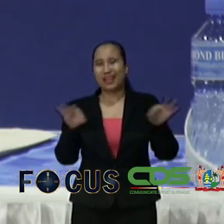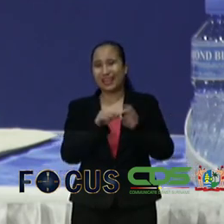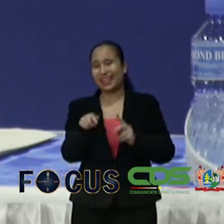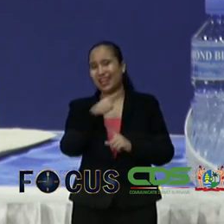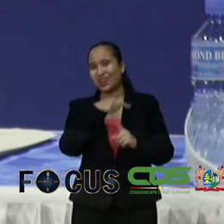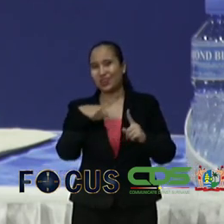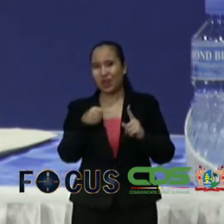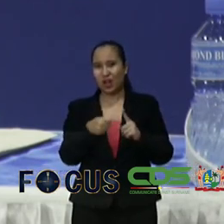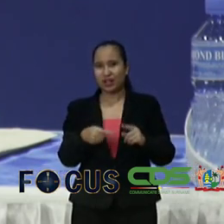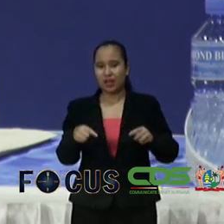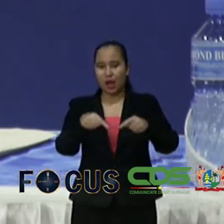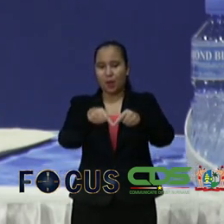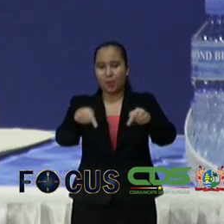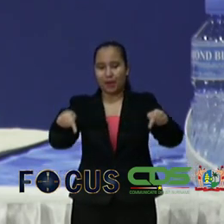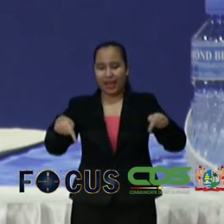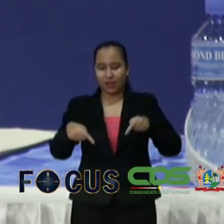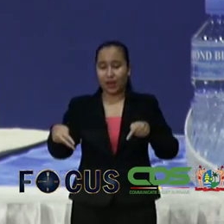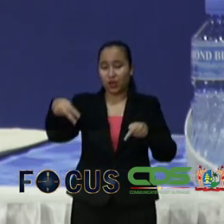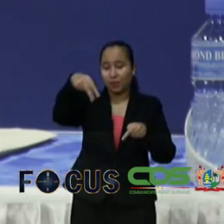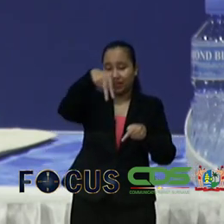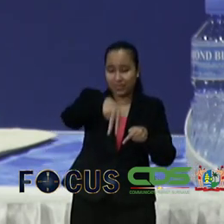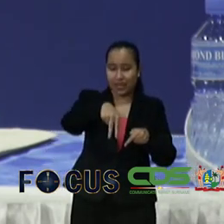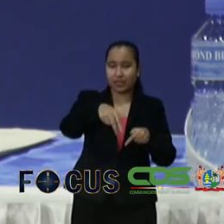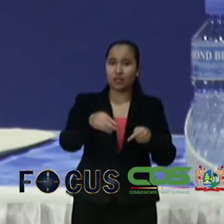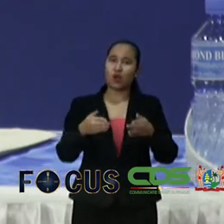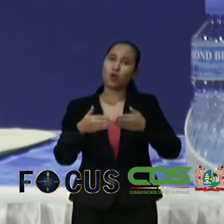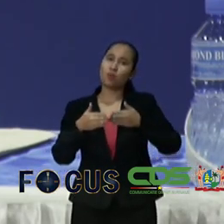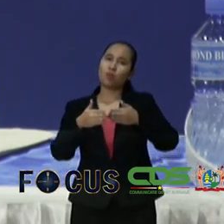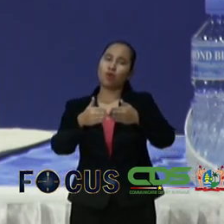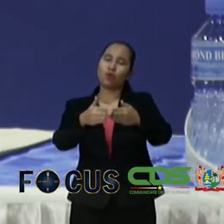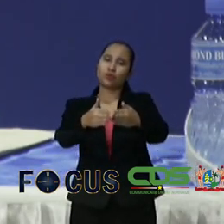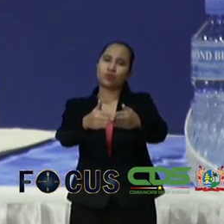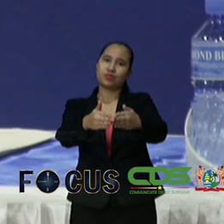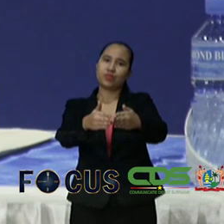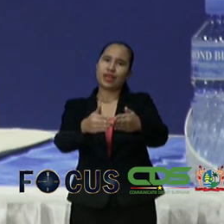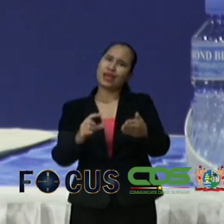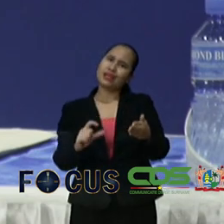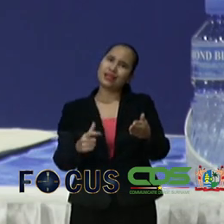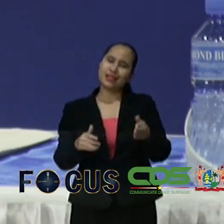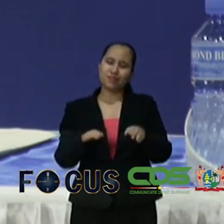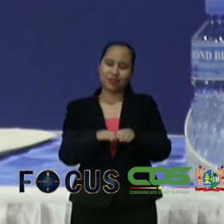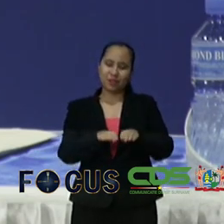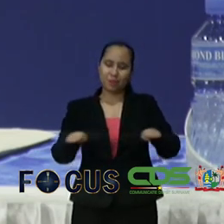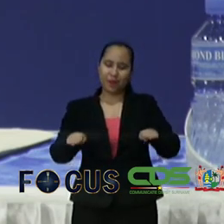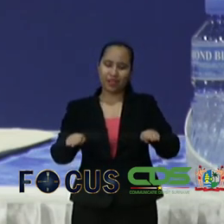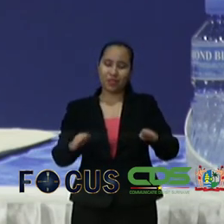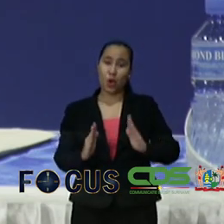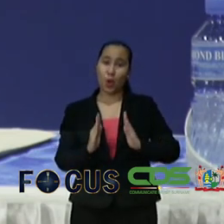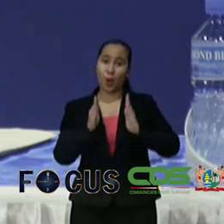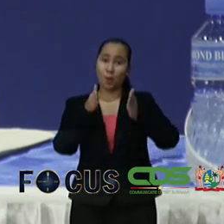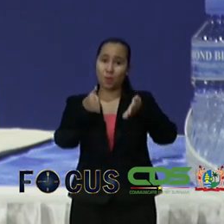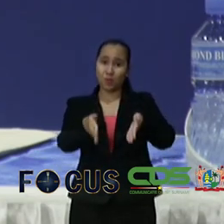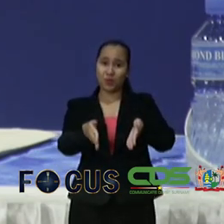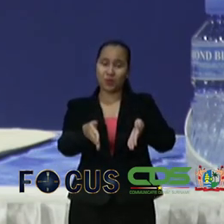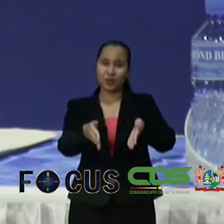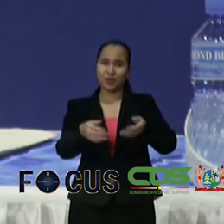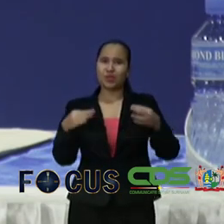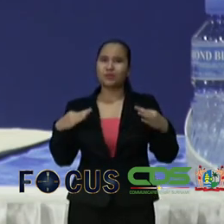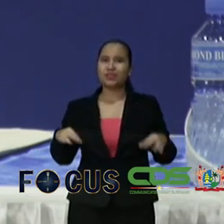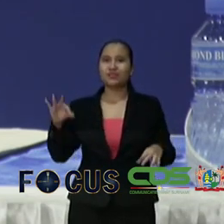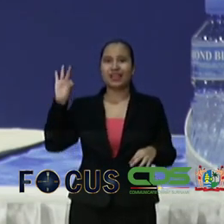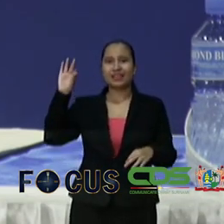en een deel van de Plattebrug dat is een aangelegenheid van TCT in